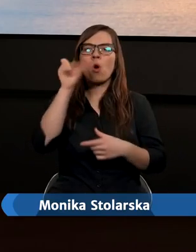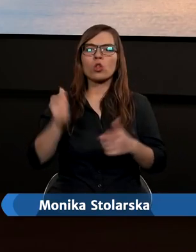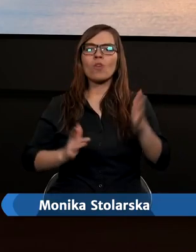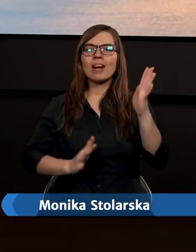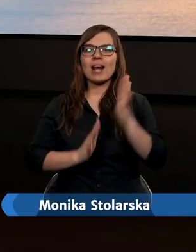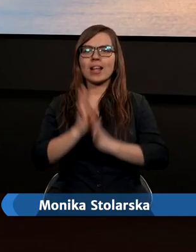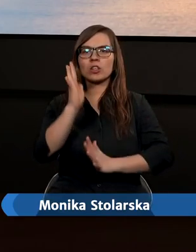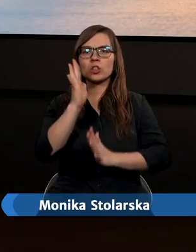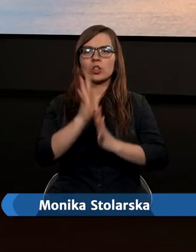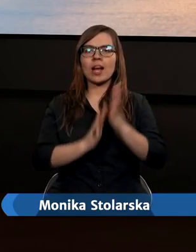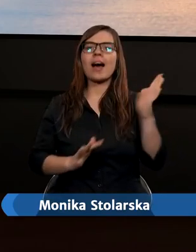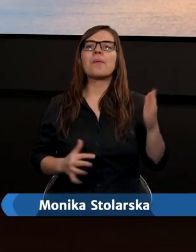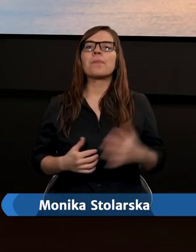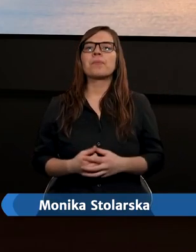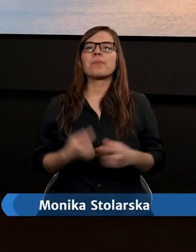Leśnej.